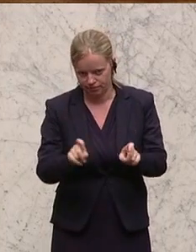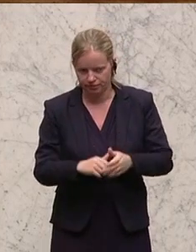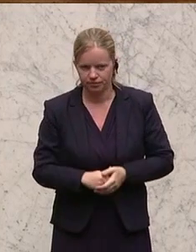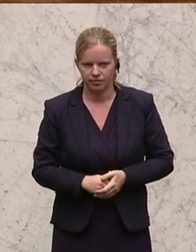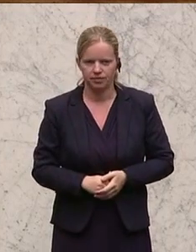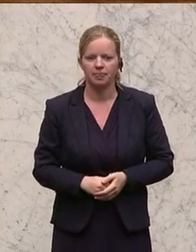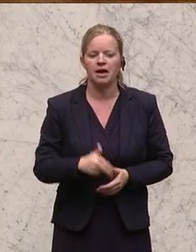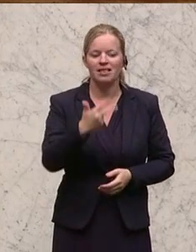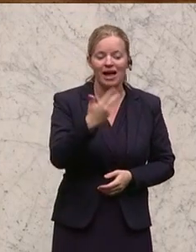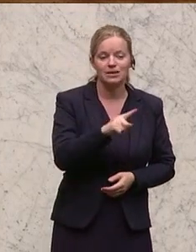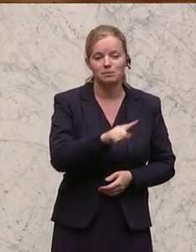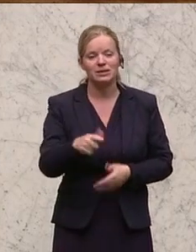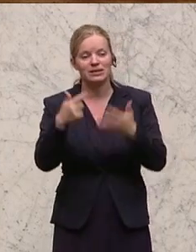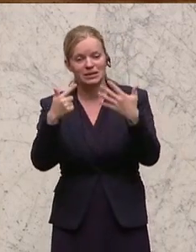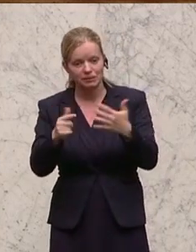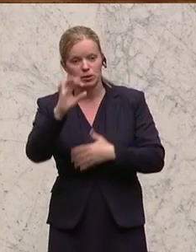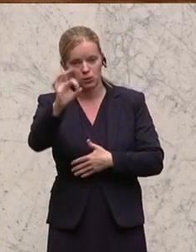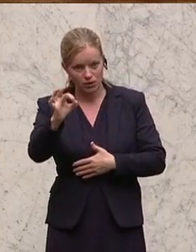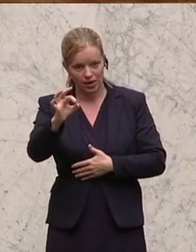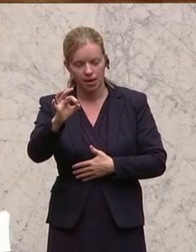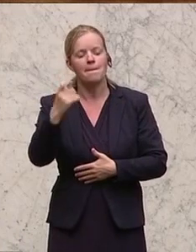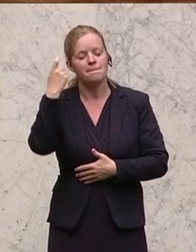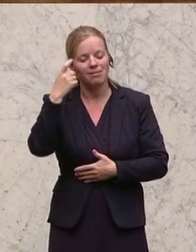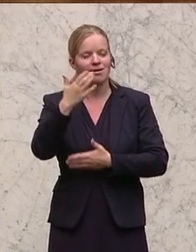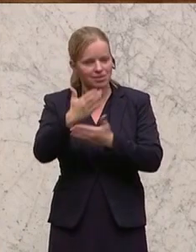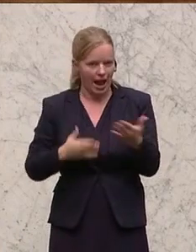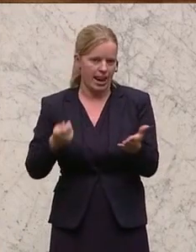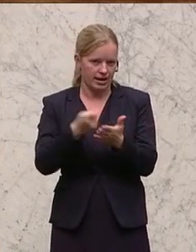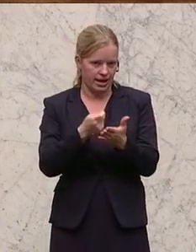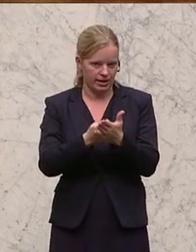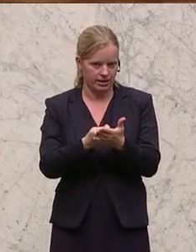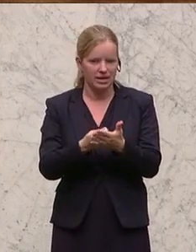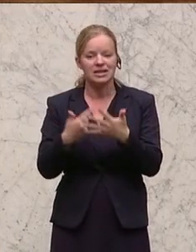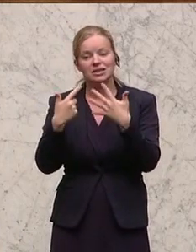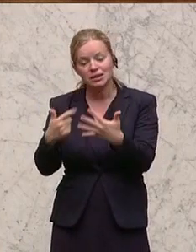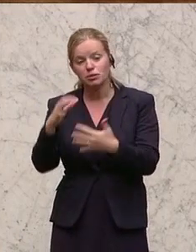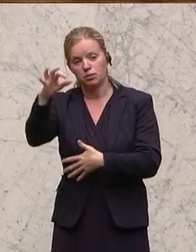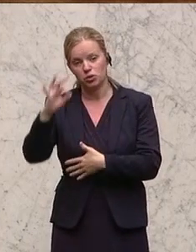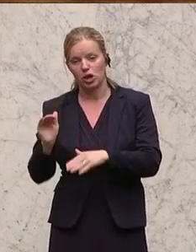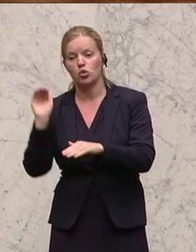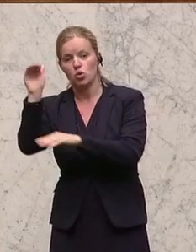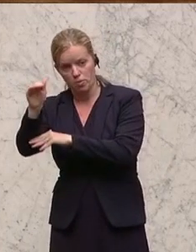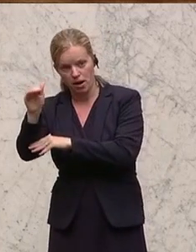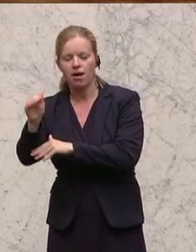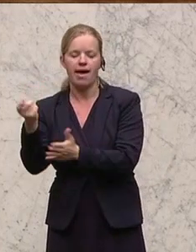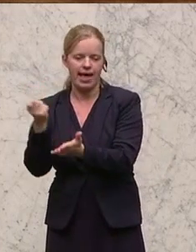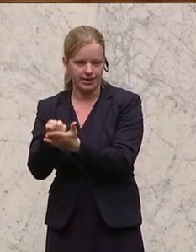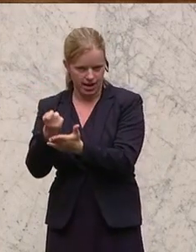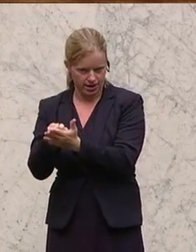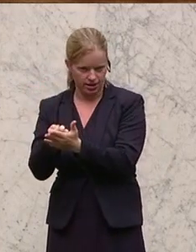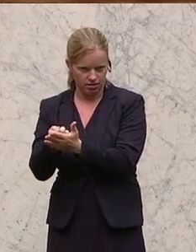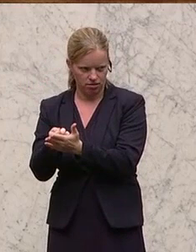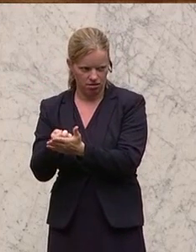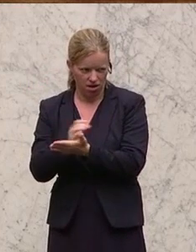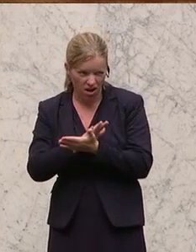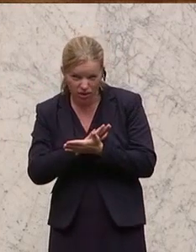Zwischen 30 und 70 Prozent Gegenleistung teilentgeltlich. Über 70 Prozent Gegenleistung zum Verkehrswert entgeltlich. Ganz einfach,